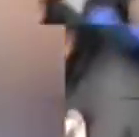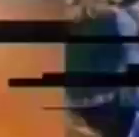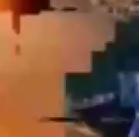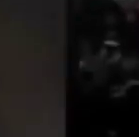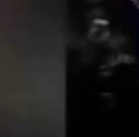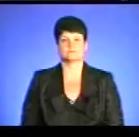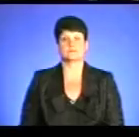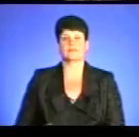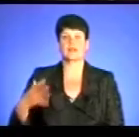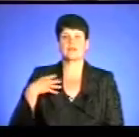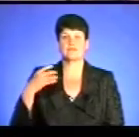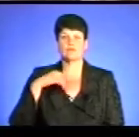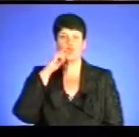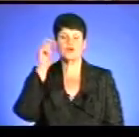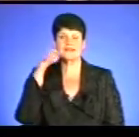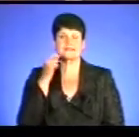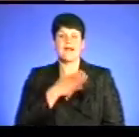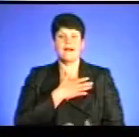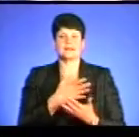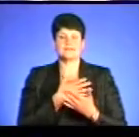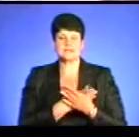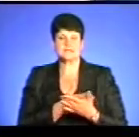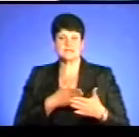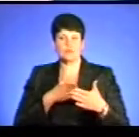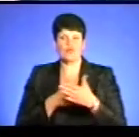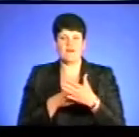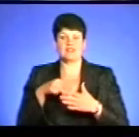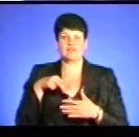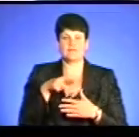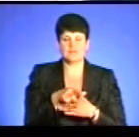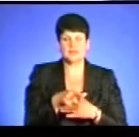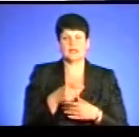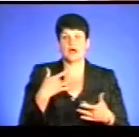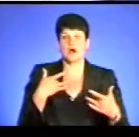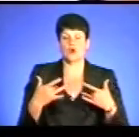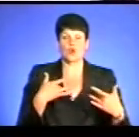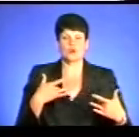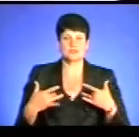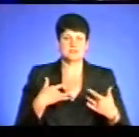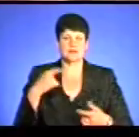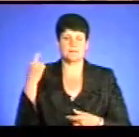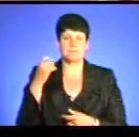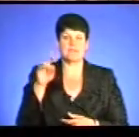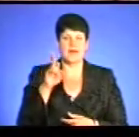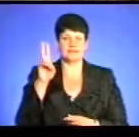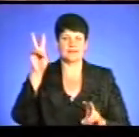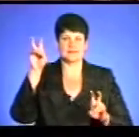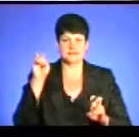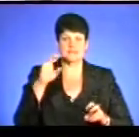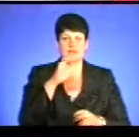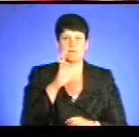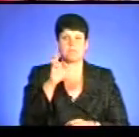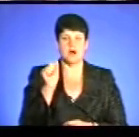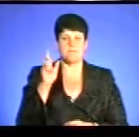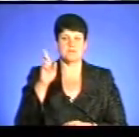Львів. Українські активісти заблокували вхід на концерт екс-учасника харківського дуету «П'ятниця» Сергія Бабкіна. Через